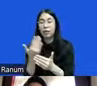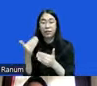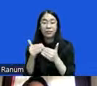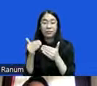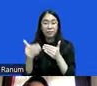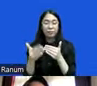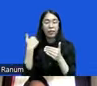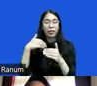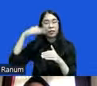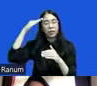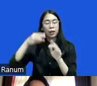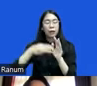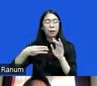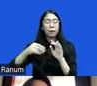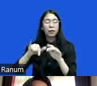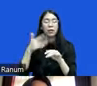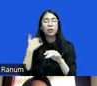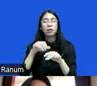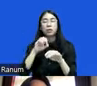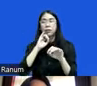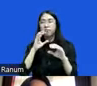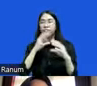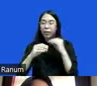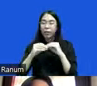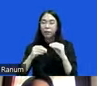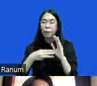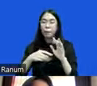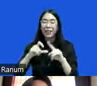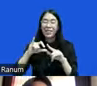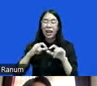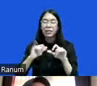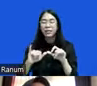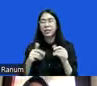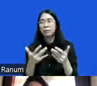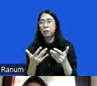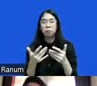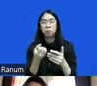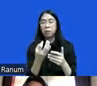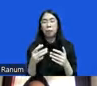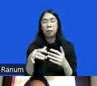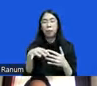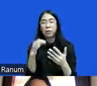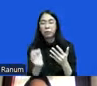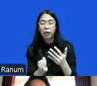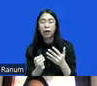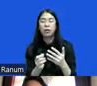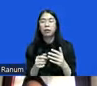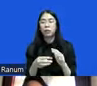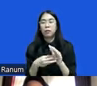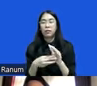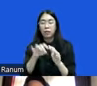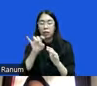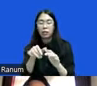Mai tadi sudah menyebutkan mediasi dan berbagai macam alternatif penyelesaian konflik dan sengketa yang lain itu